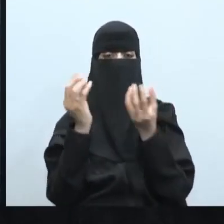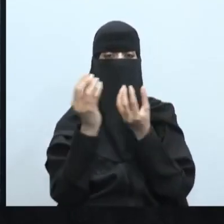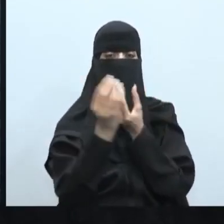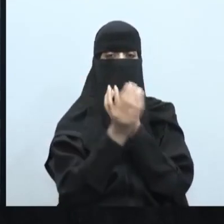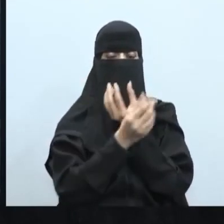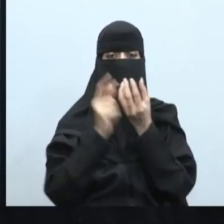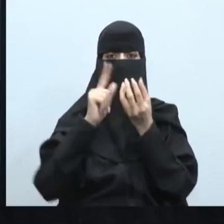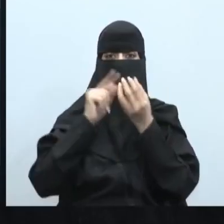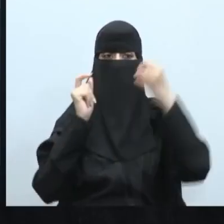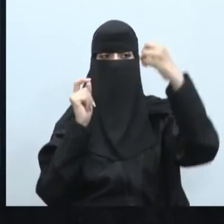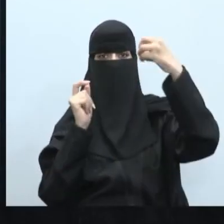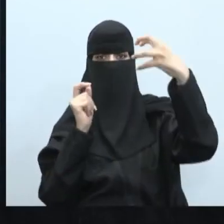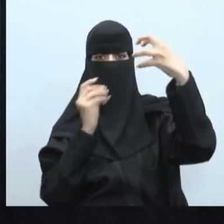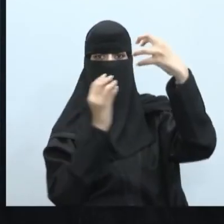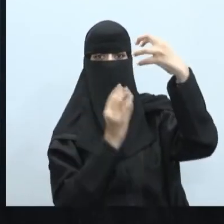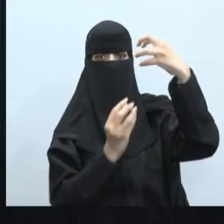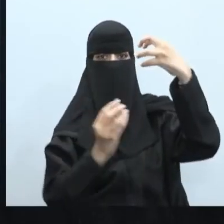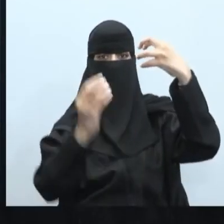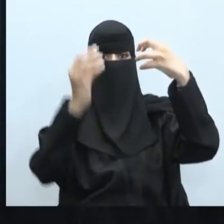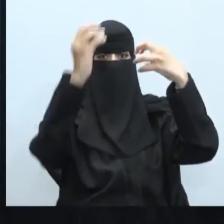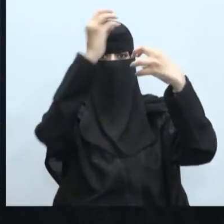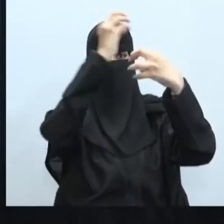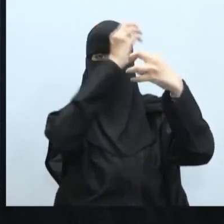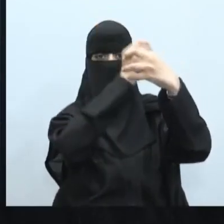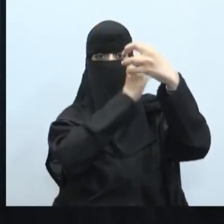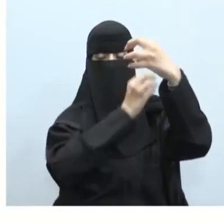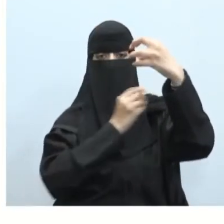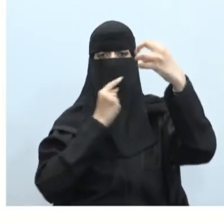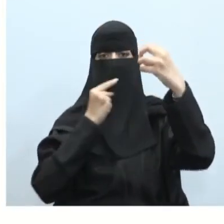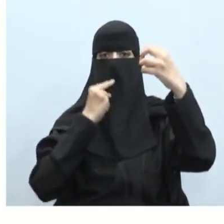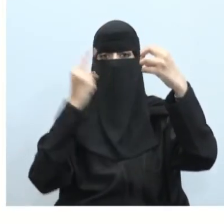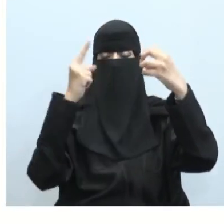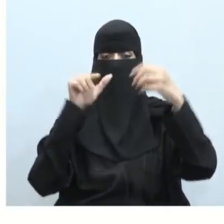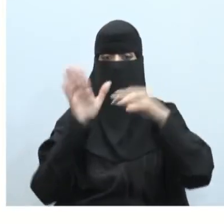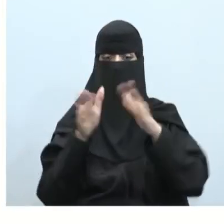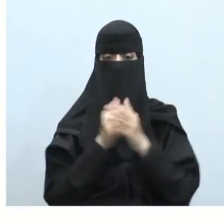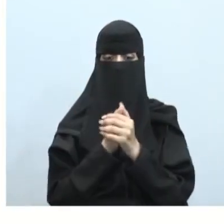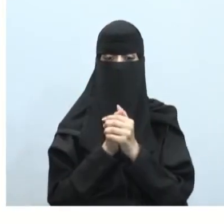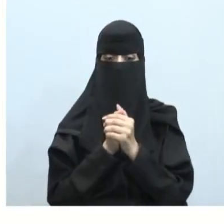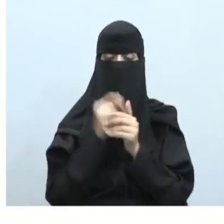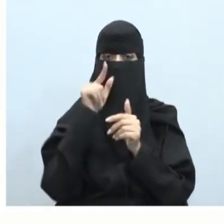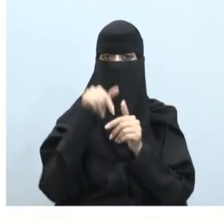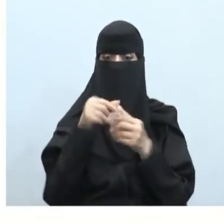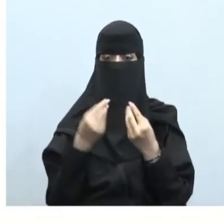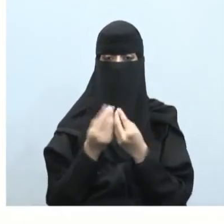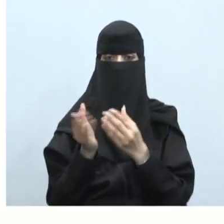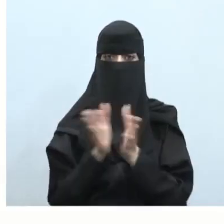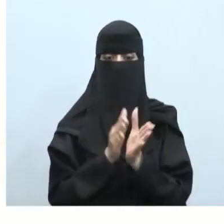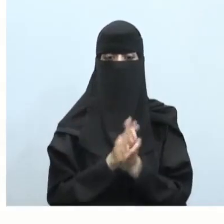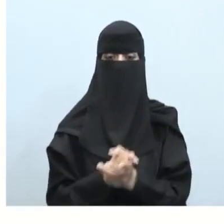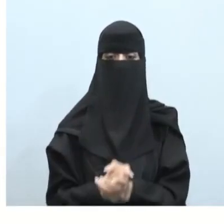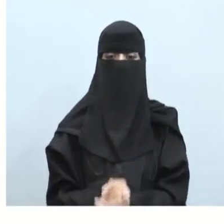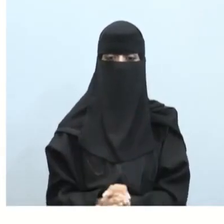الشمس بمدار محدد خلال السنة أبنائي وبناتي